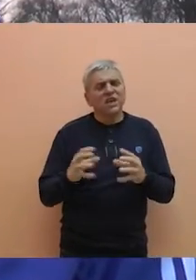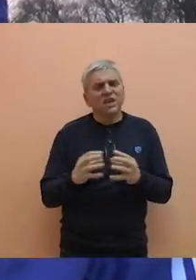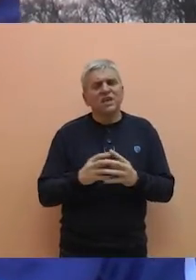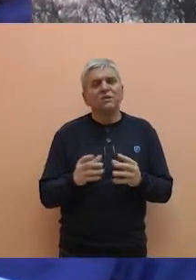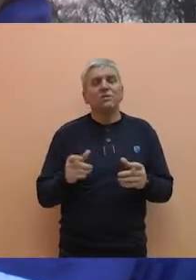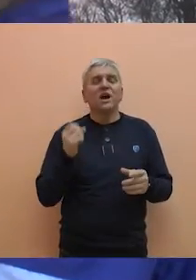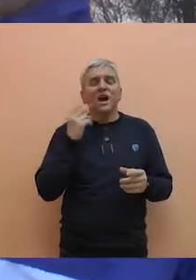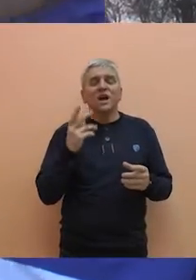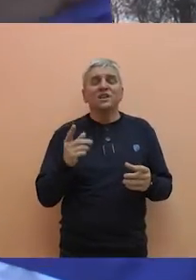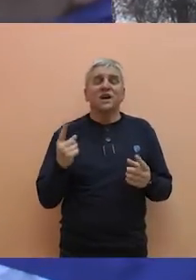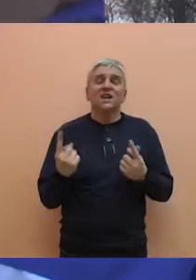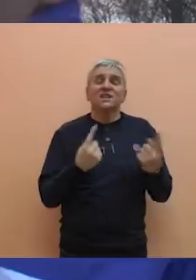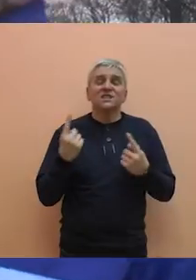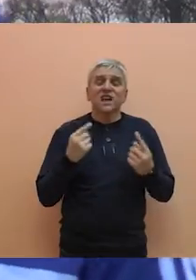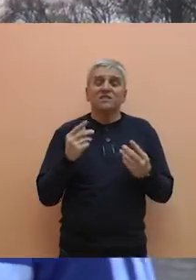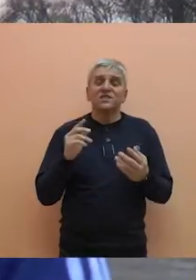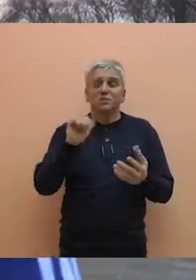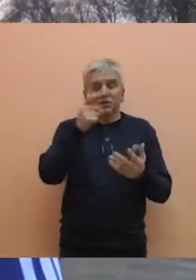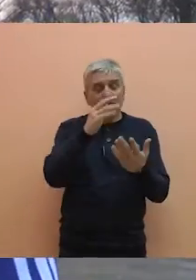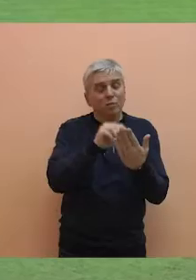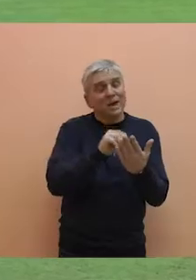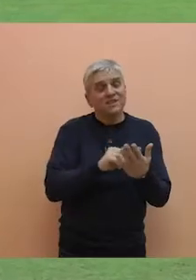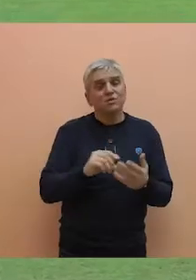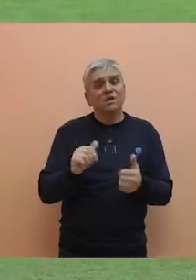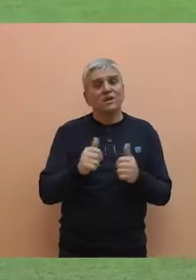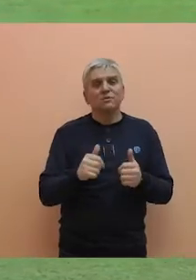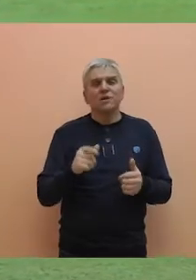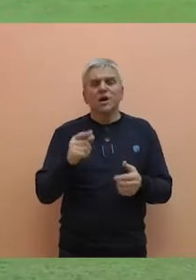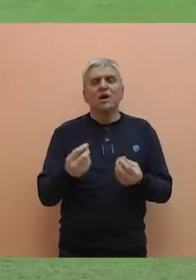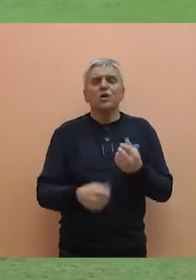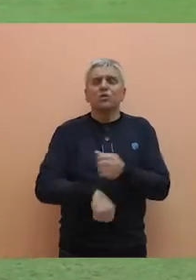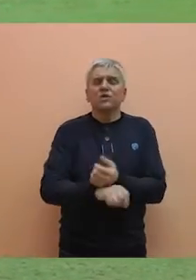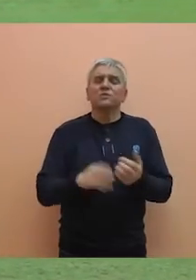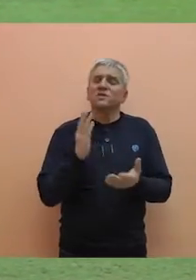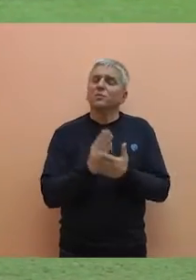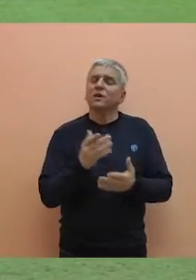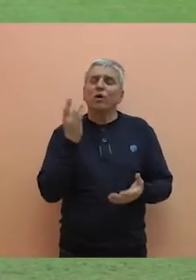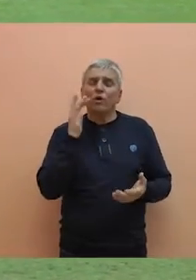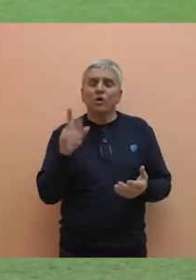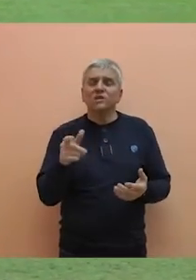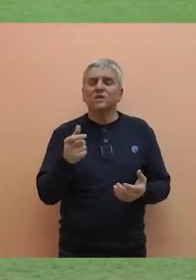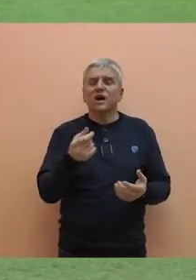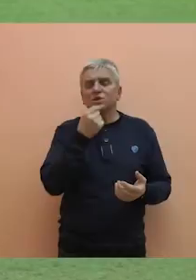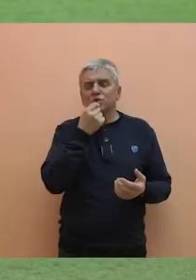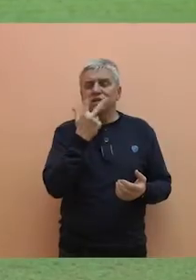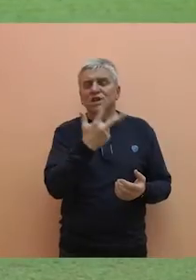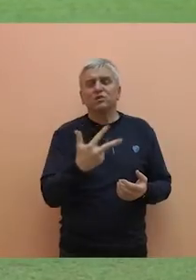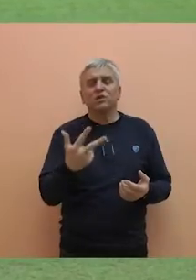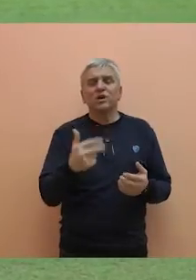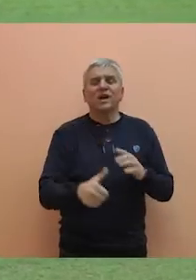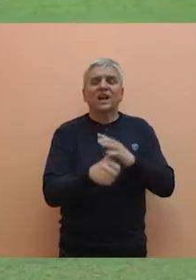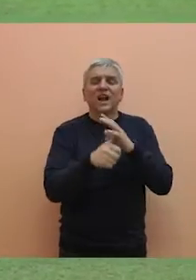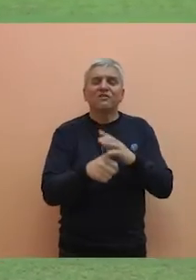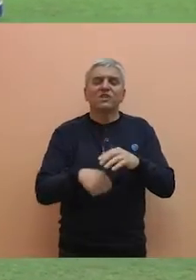utakmicama od koje će zavisti plasman u ovom prvenstvu. Utakmica je prošla u fair i korektnoj igri obe ekipe, a sudiska trojka